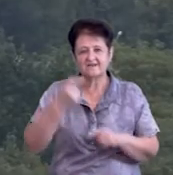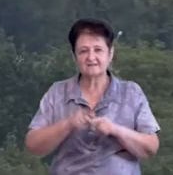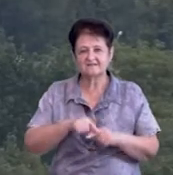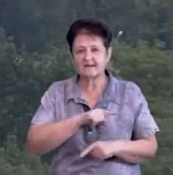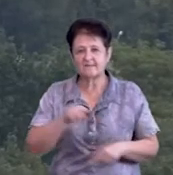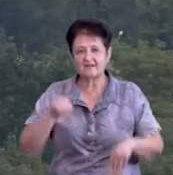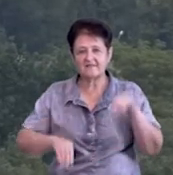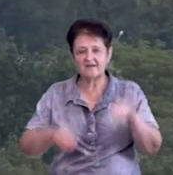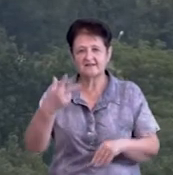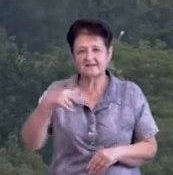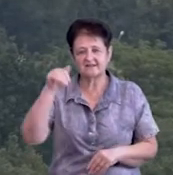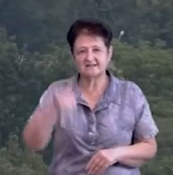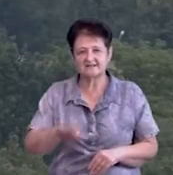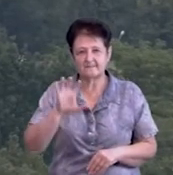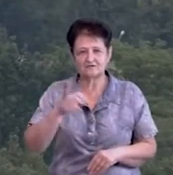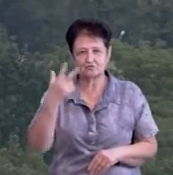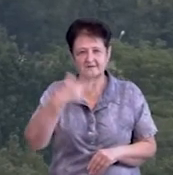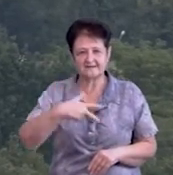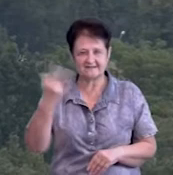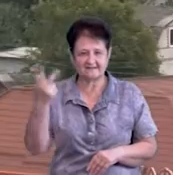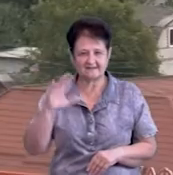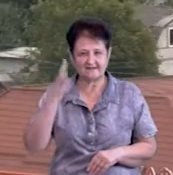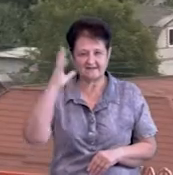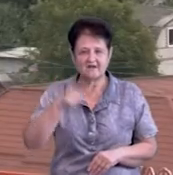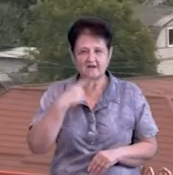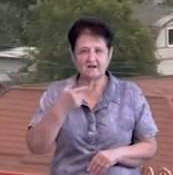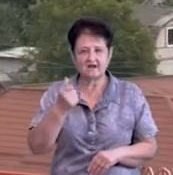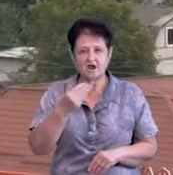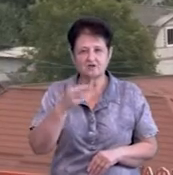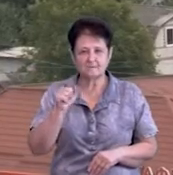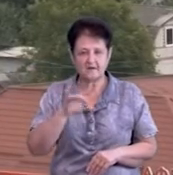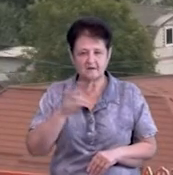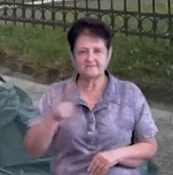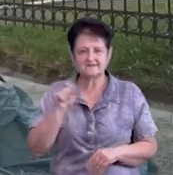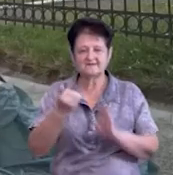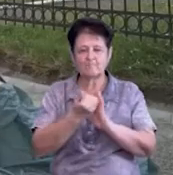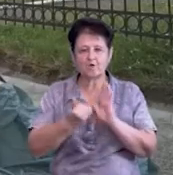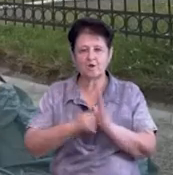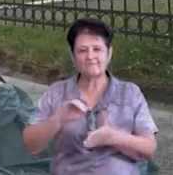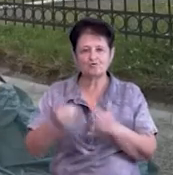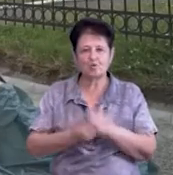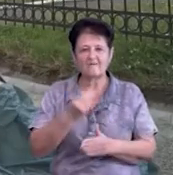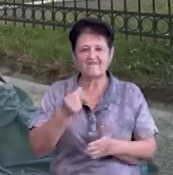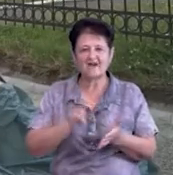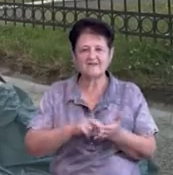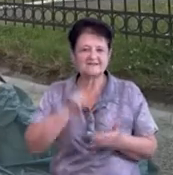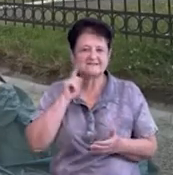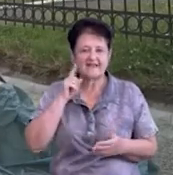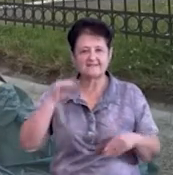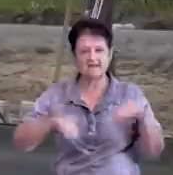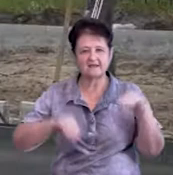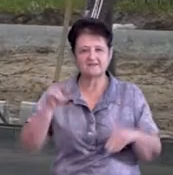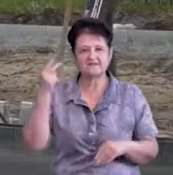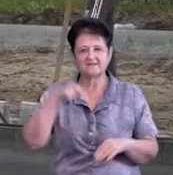За цей період висадили 3533 дерева, каже Олександр Гашпар. За програмою відновлювальної вартості зелених